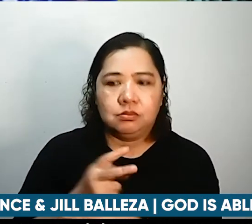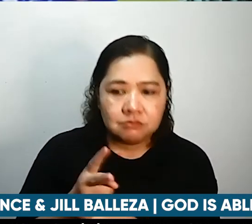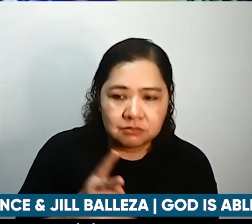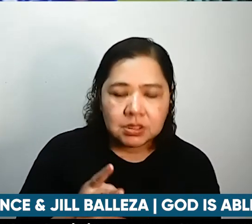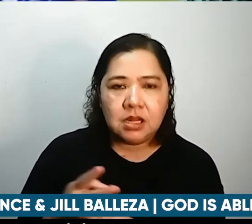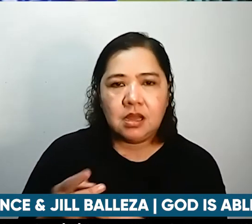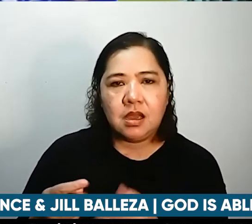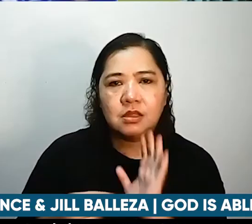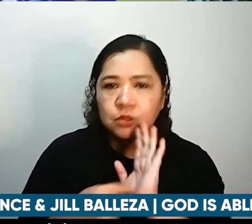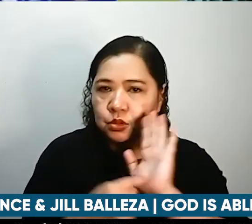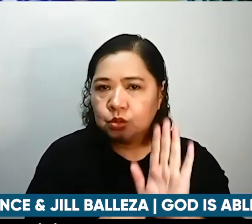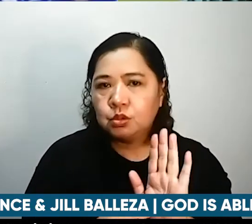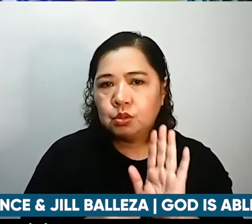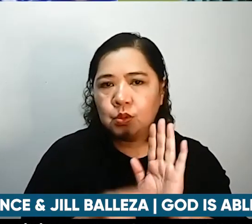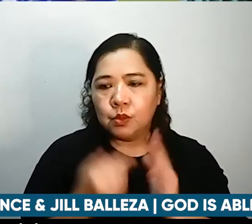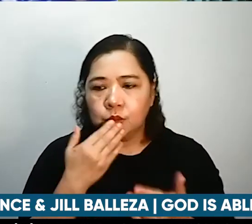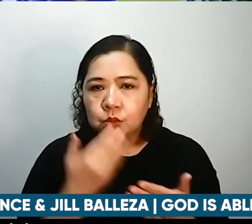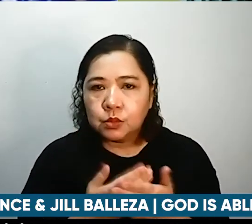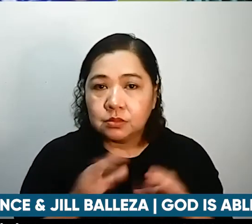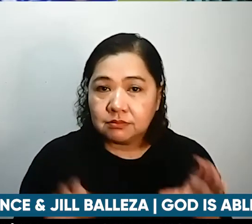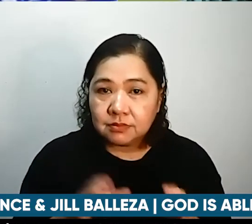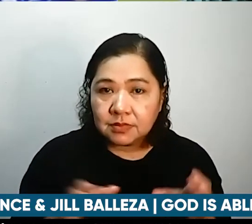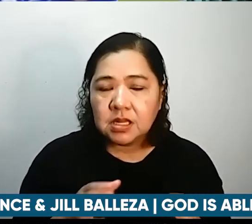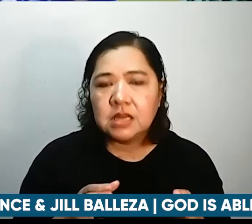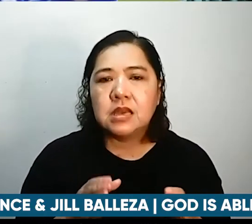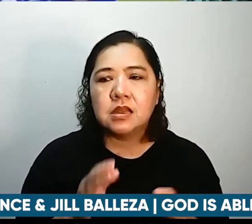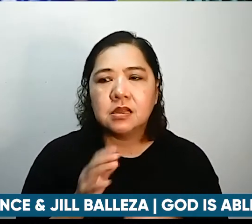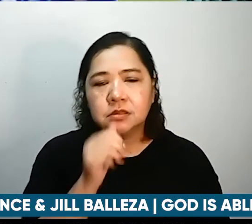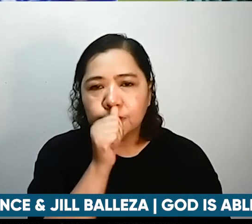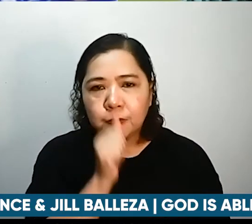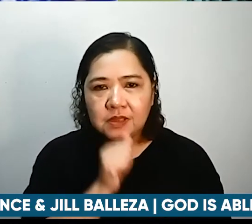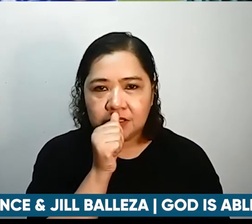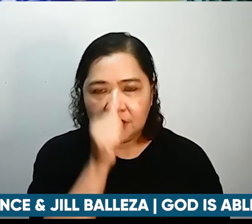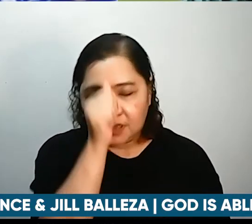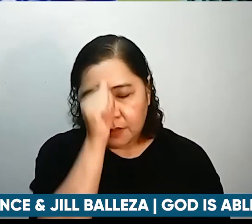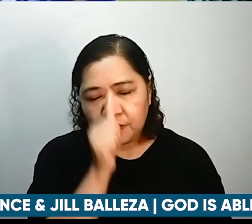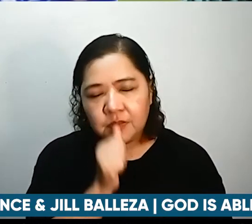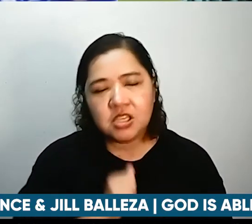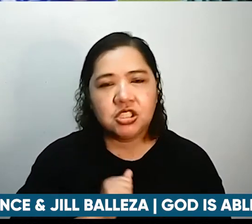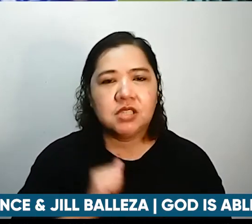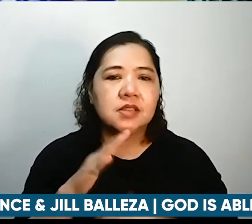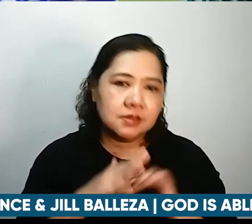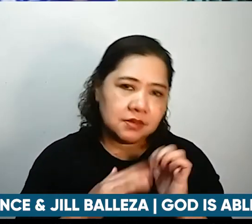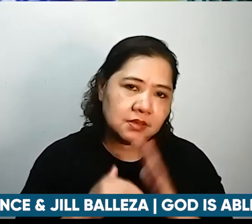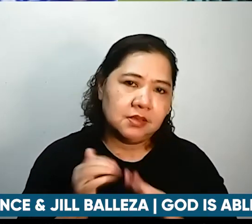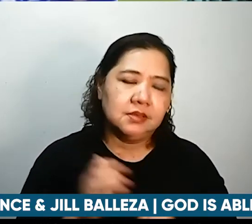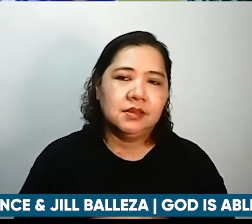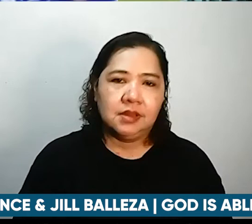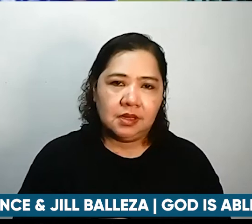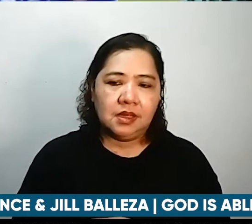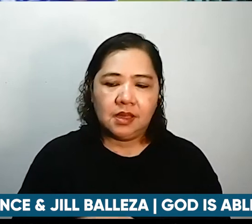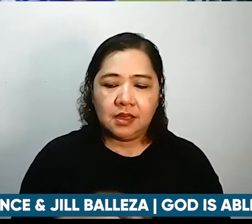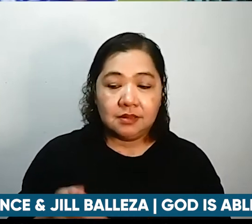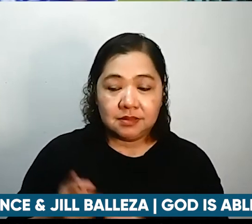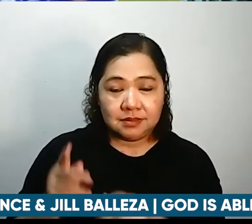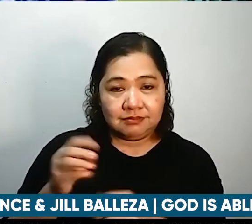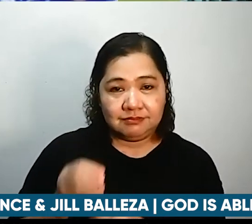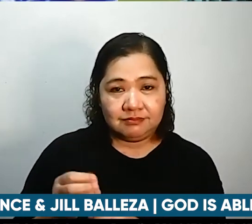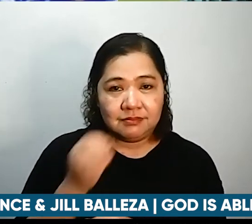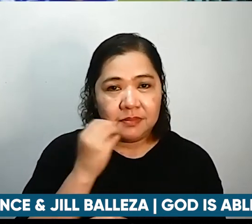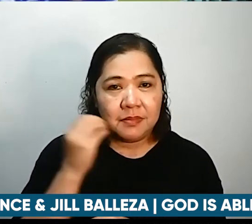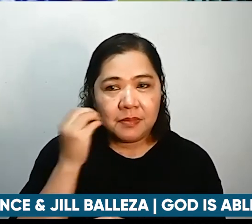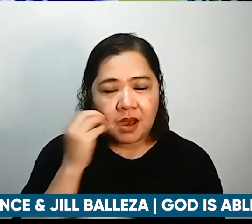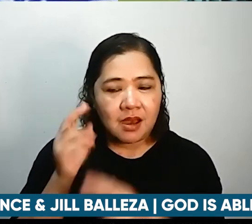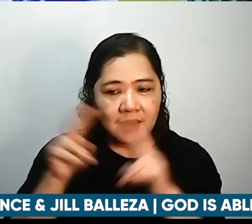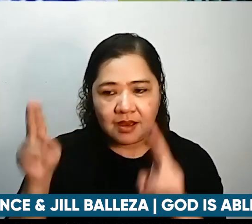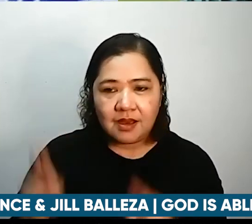pagpapasensya at gentleness dinasayin ni God ang bawat pamilya na maging lugar ng pagmamahal at suporta kung saan